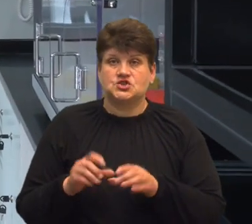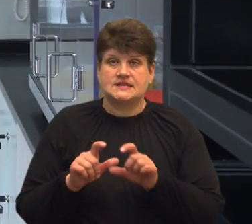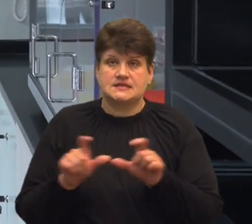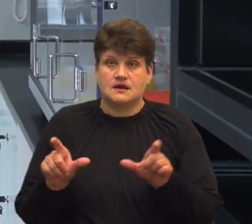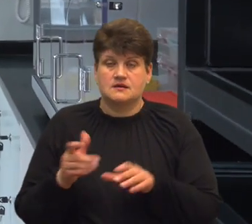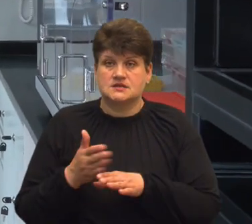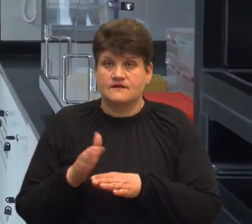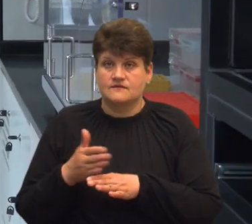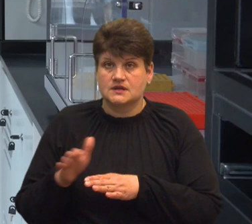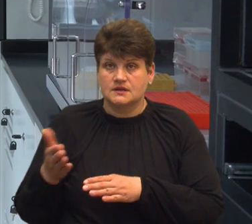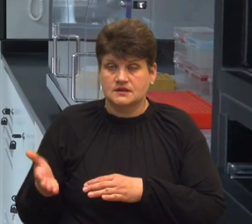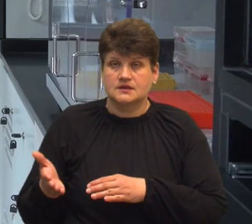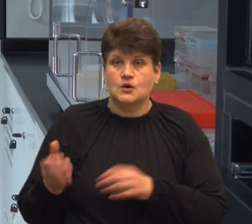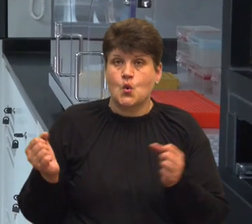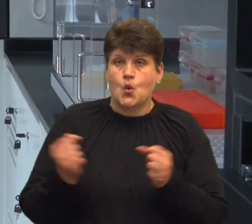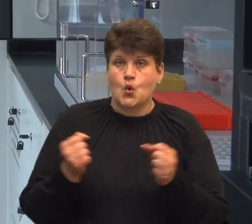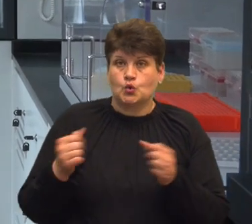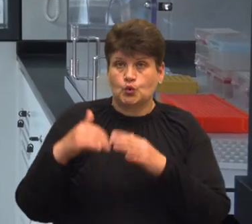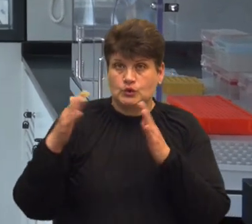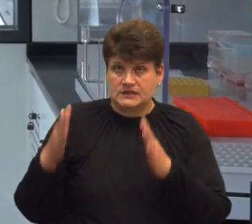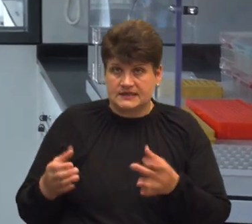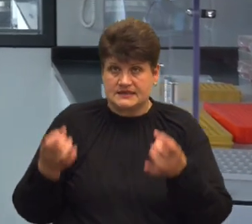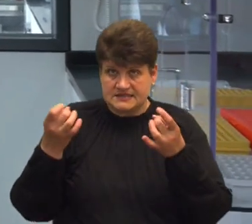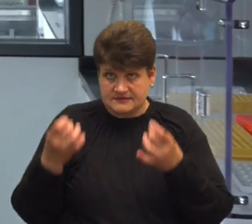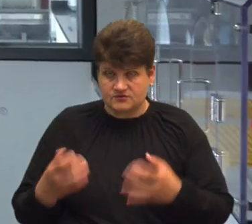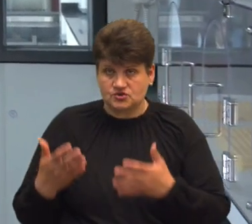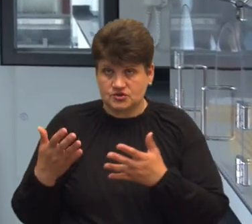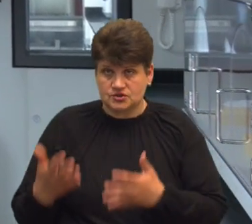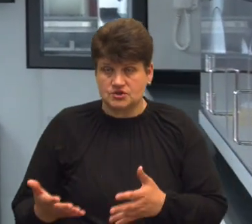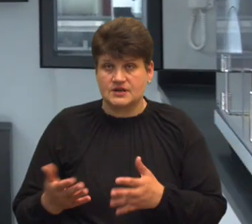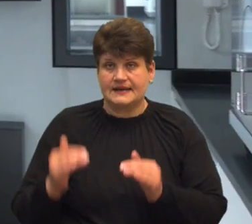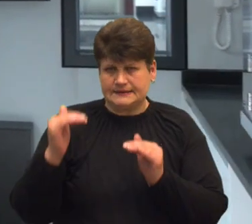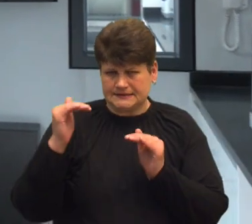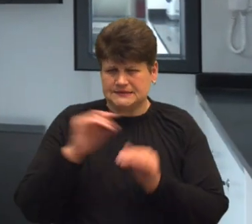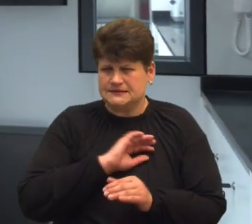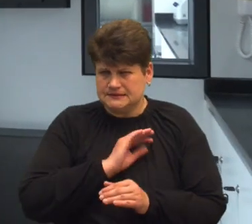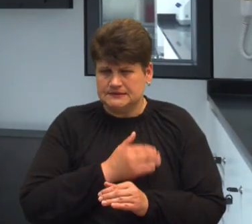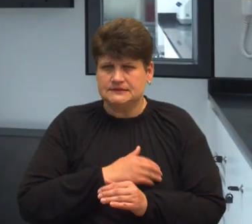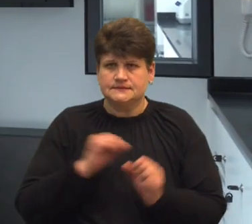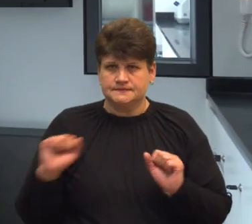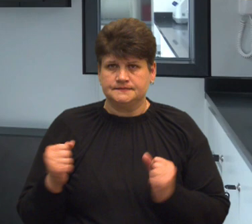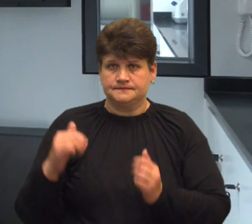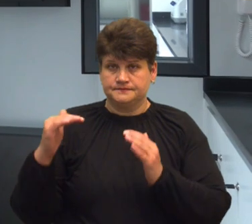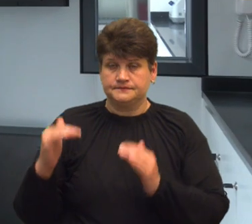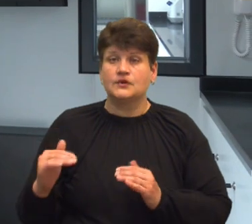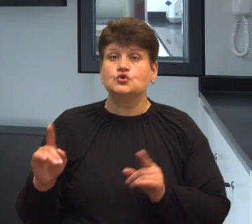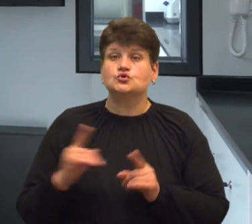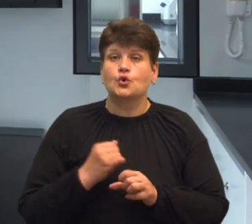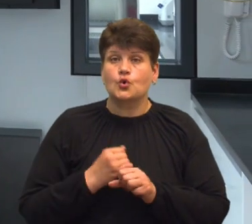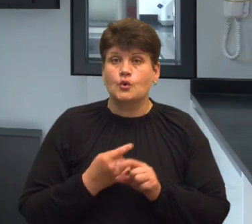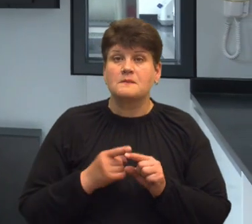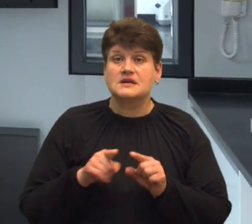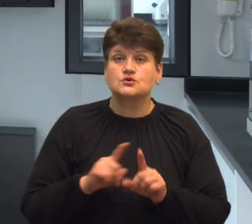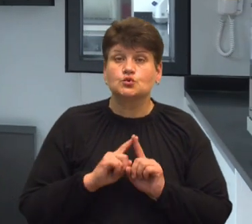холодильники звичайного температурного режиму і ультранизького температурного режиму. І що робить дану лабораторію